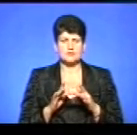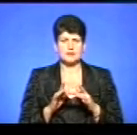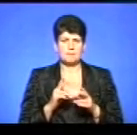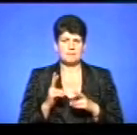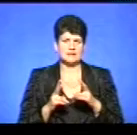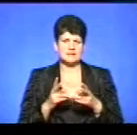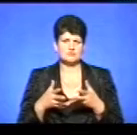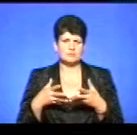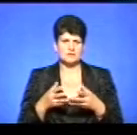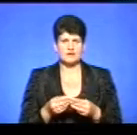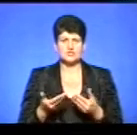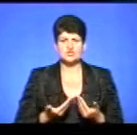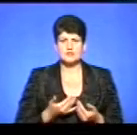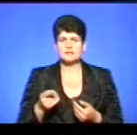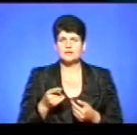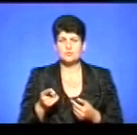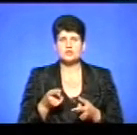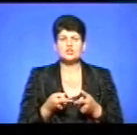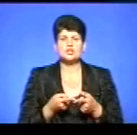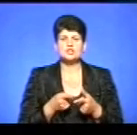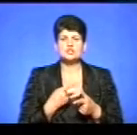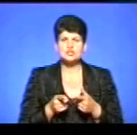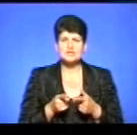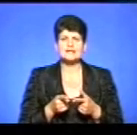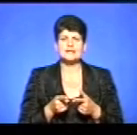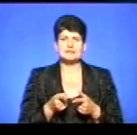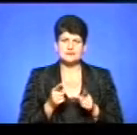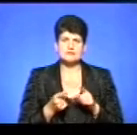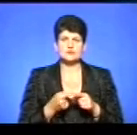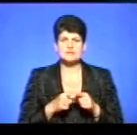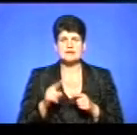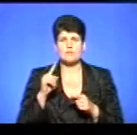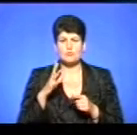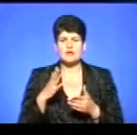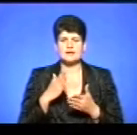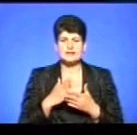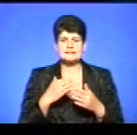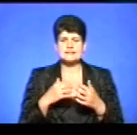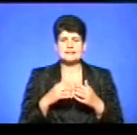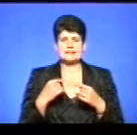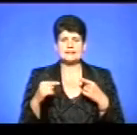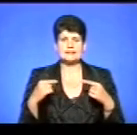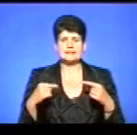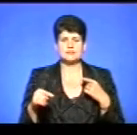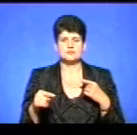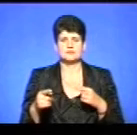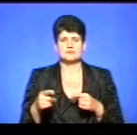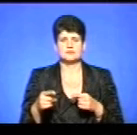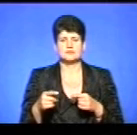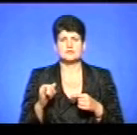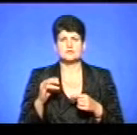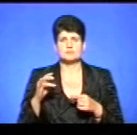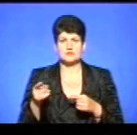впливає на життя тернополян, та чи справді він є популярним серед інших інструментів саме в Тернополі?